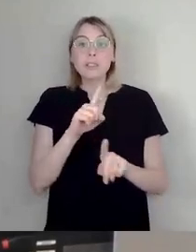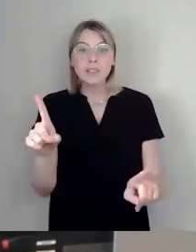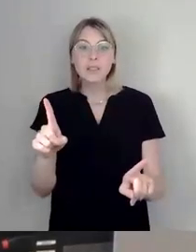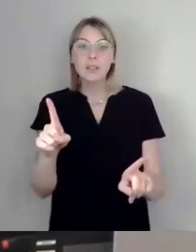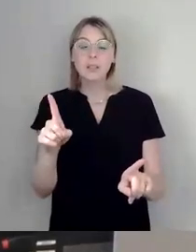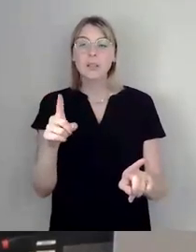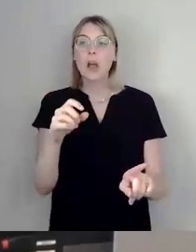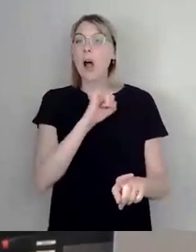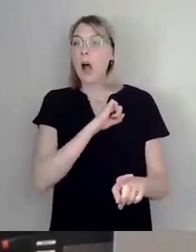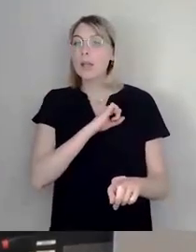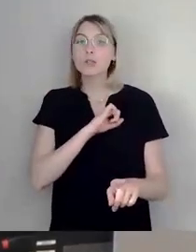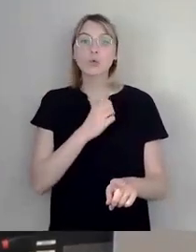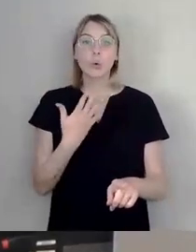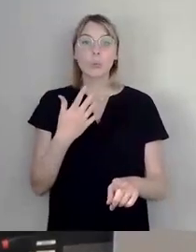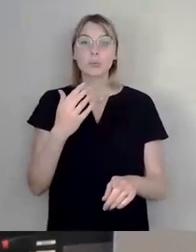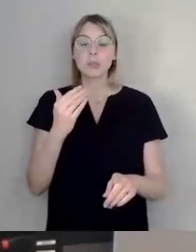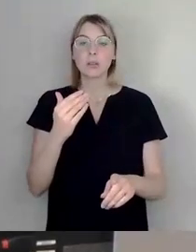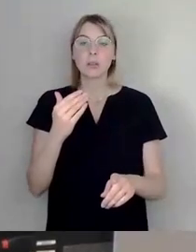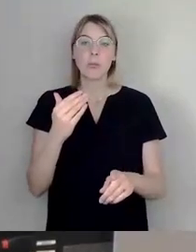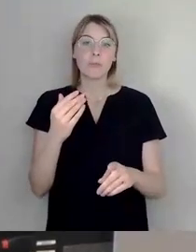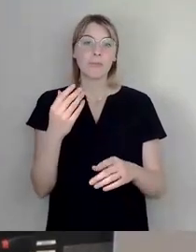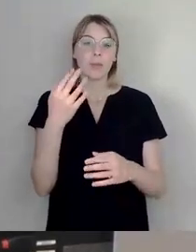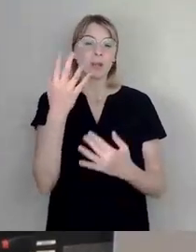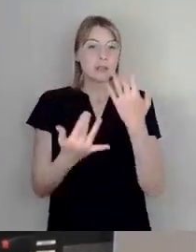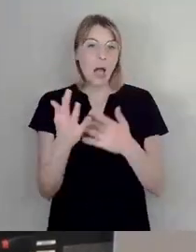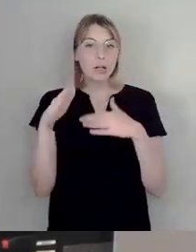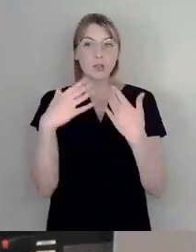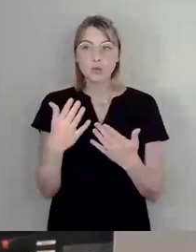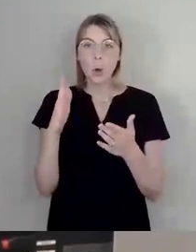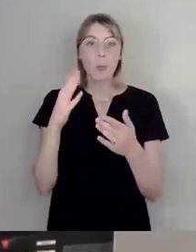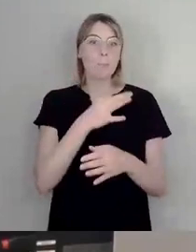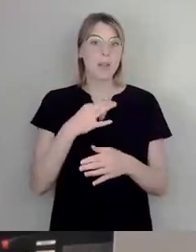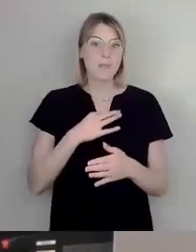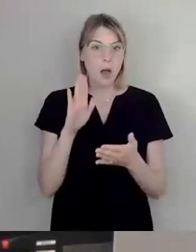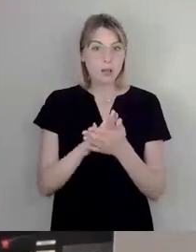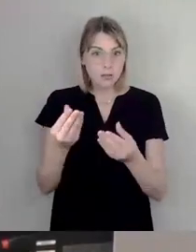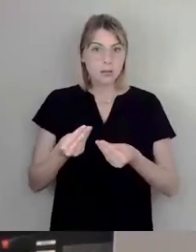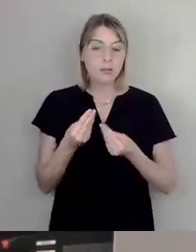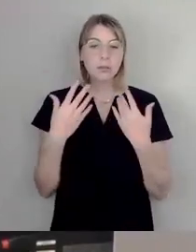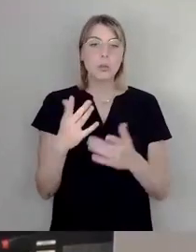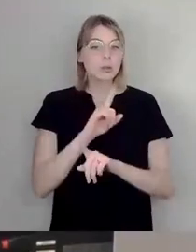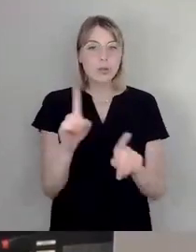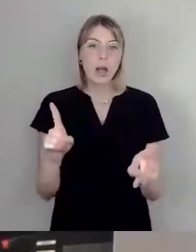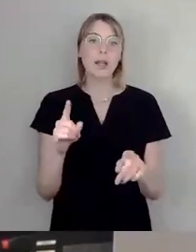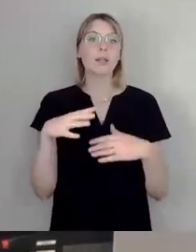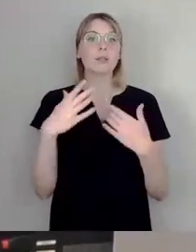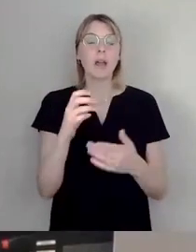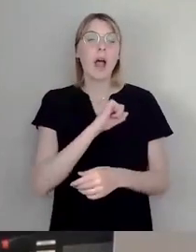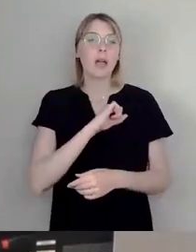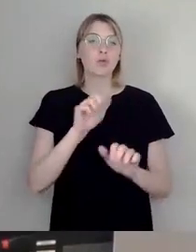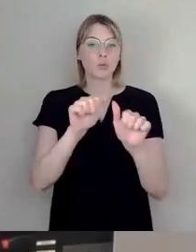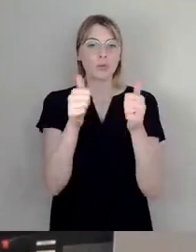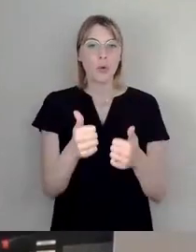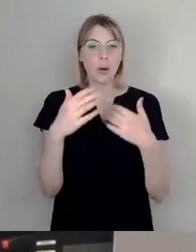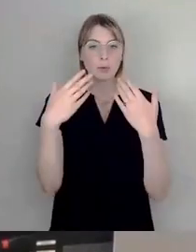Eigentumsquote in privater Hand zu fördern, sondern es geht um neue Eigentumsformen, die bisher aufgrund